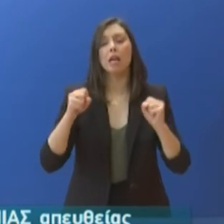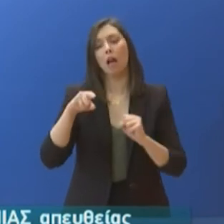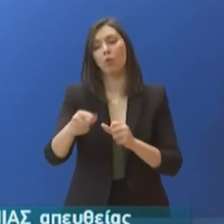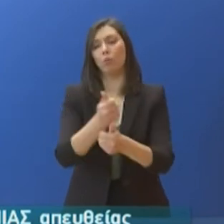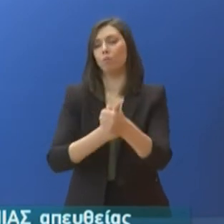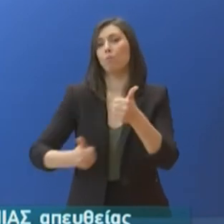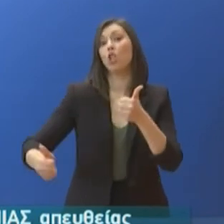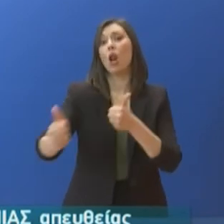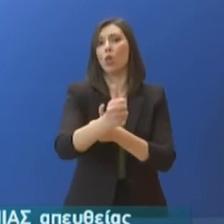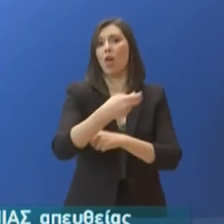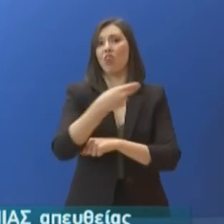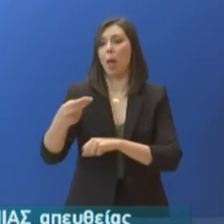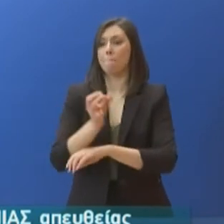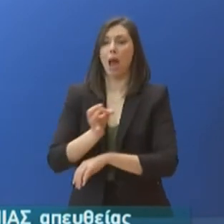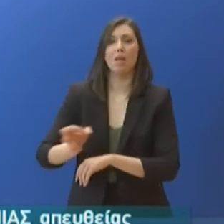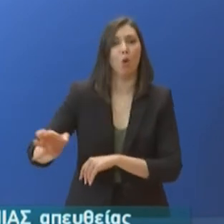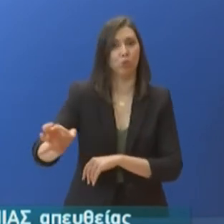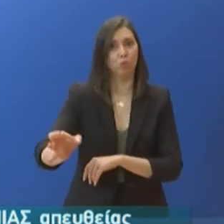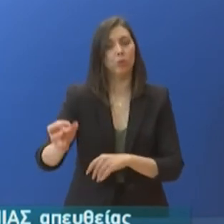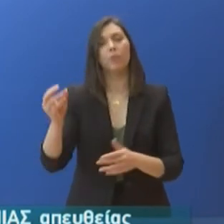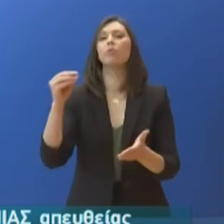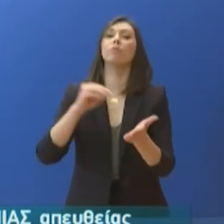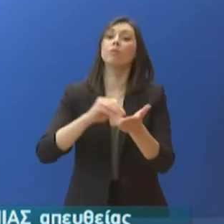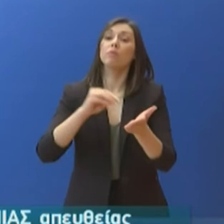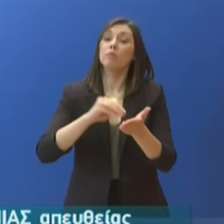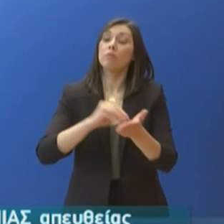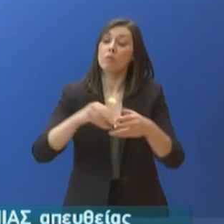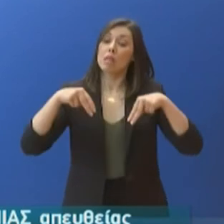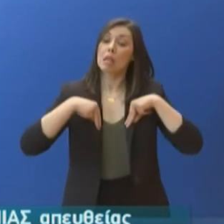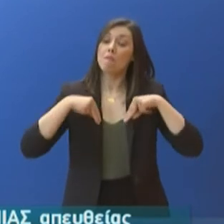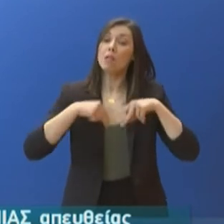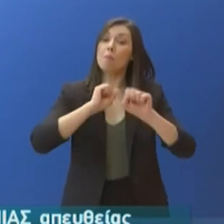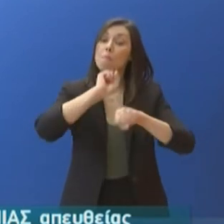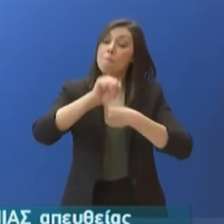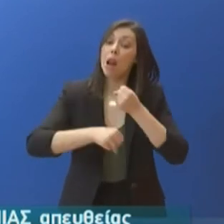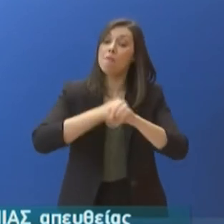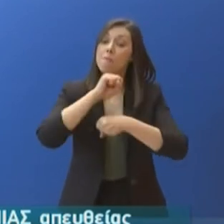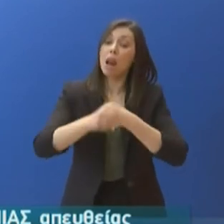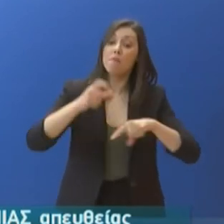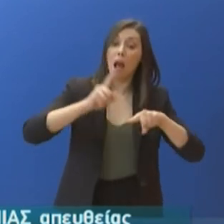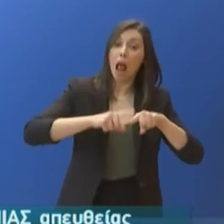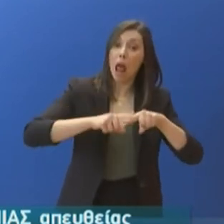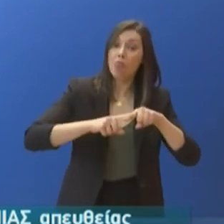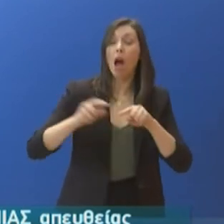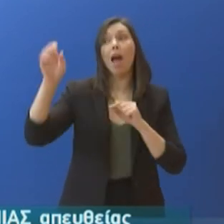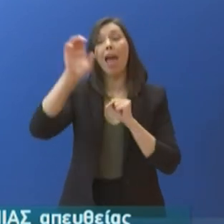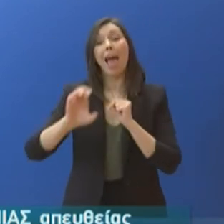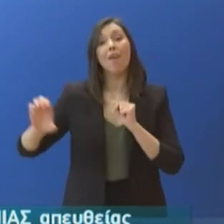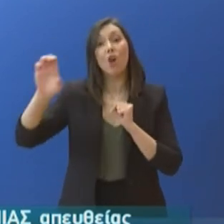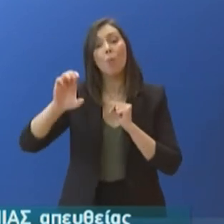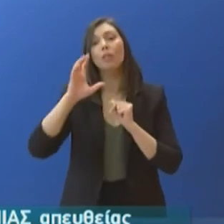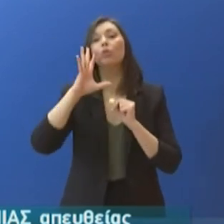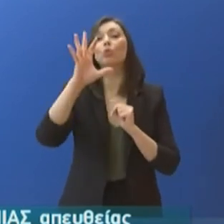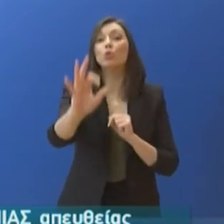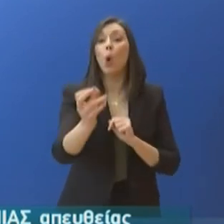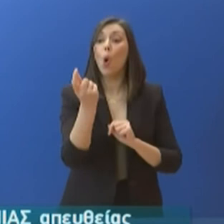του κορονοϊού. Παράλληλα, η κυβέρνηση κάνει ότι είναι δυνατόν, τόσο σε ευρωπαϊκό όσο και σε εθνικό επίπεδο, για να μετριάσει τις σημαντικές επιπτώσεις που